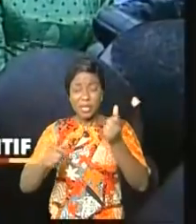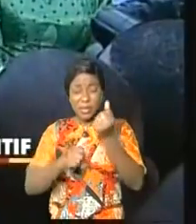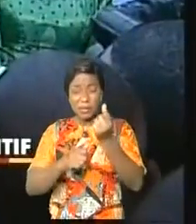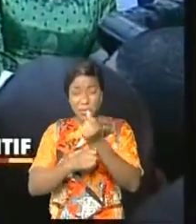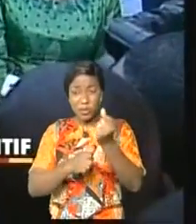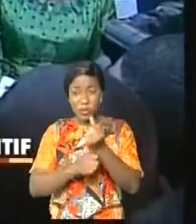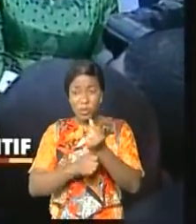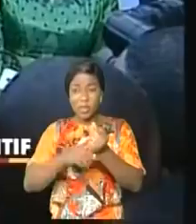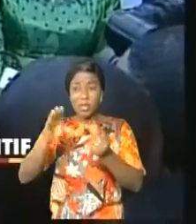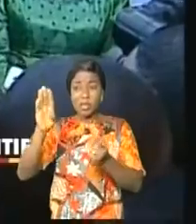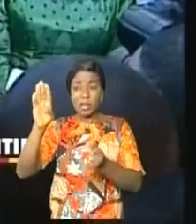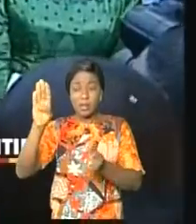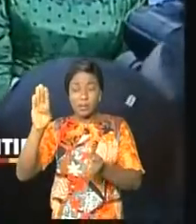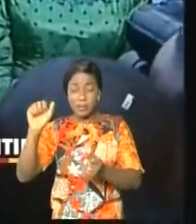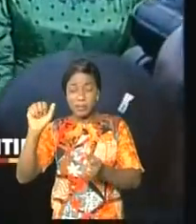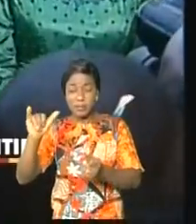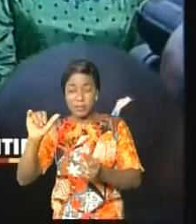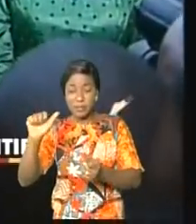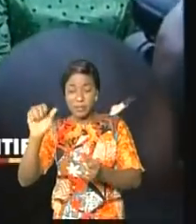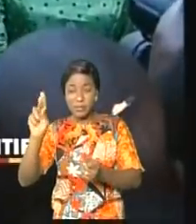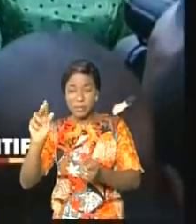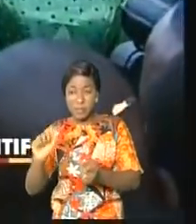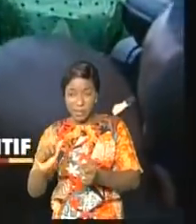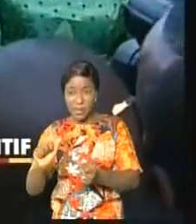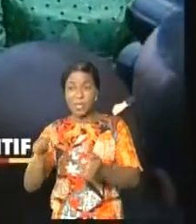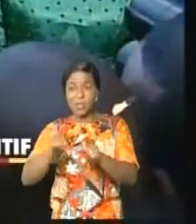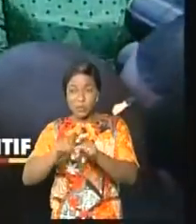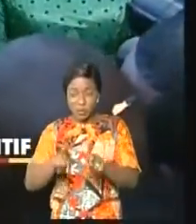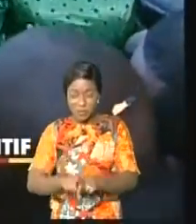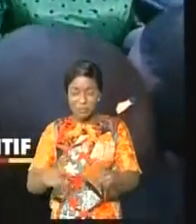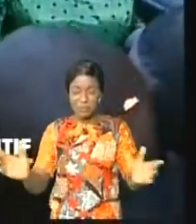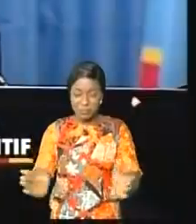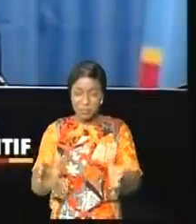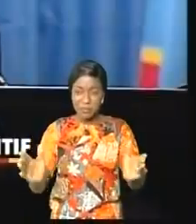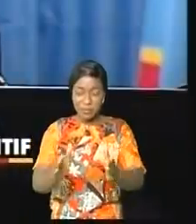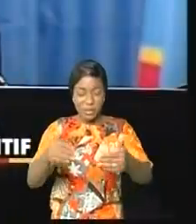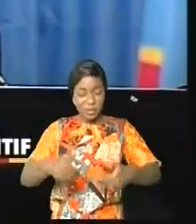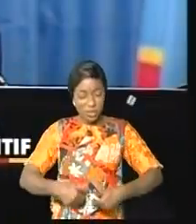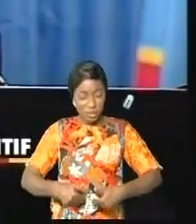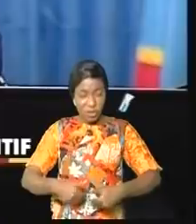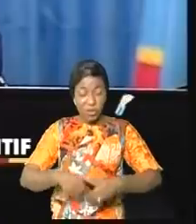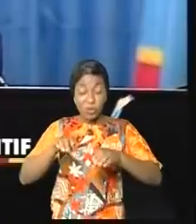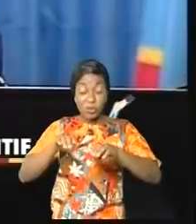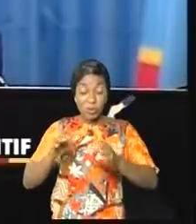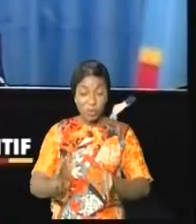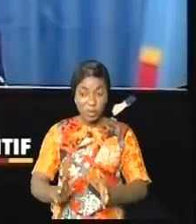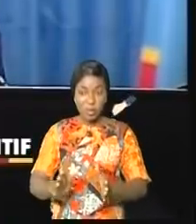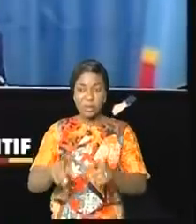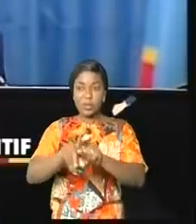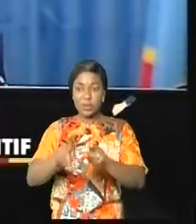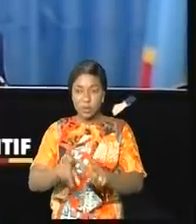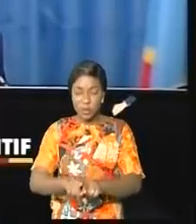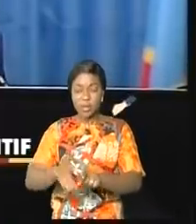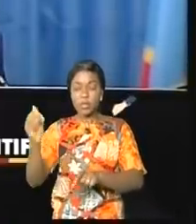Mbosso Kodiakwanga, œuvrant pour l'encadrement et la promotion des jeunes congolais et congolais en